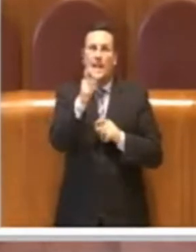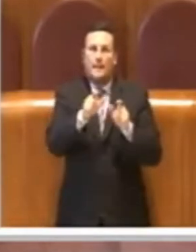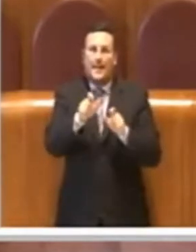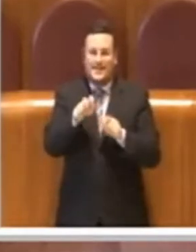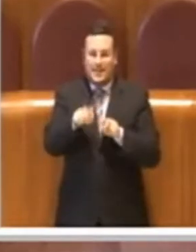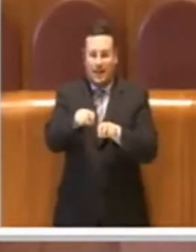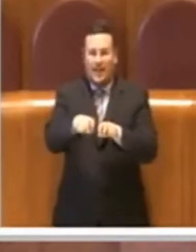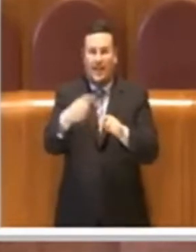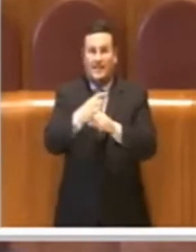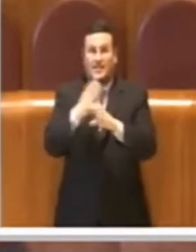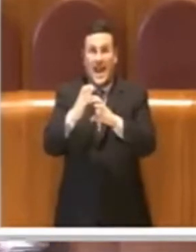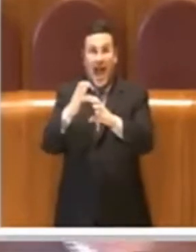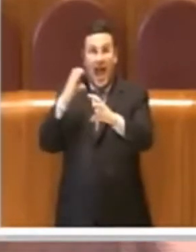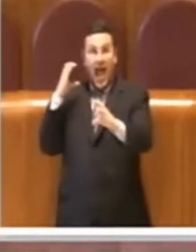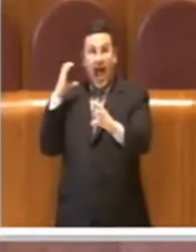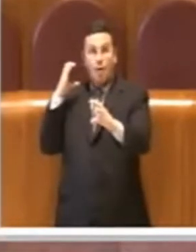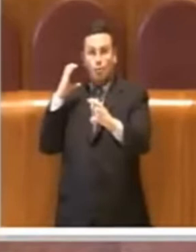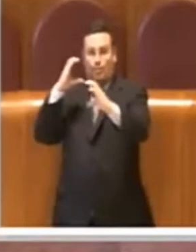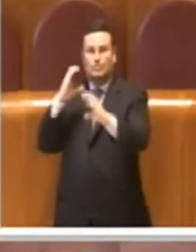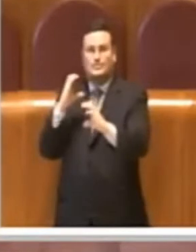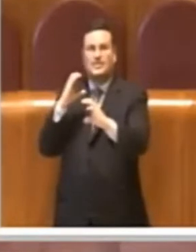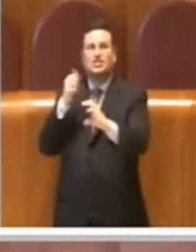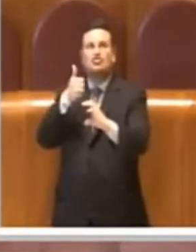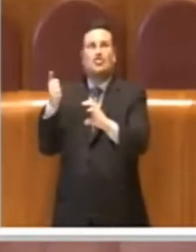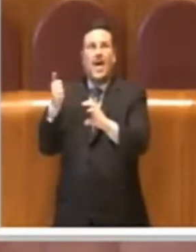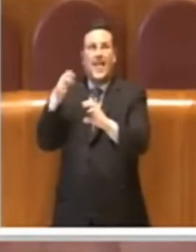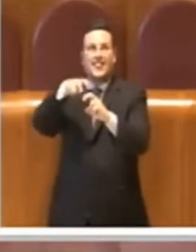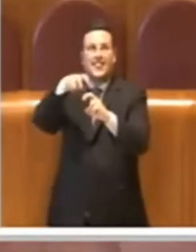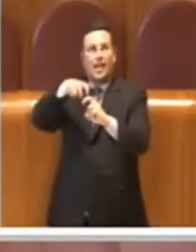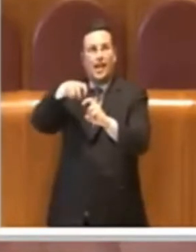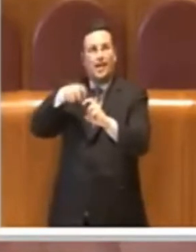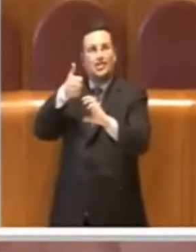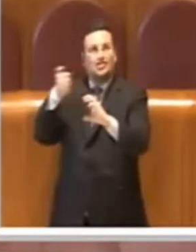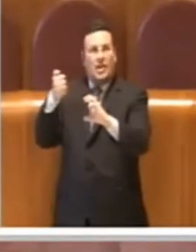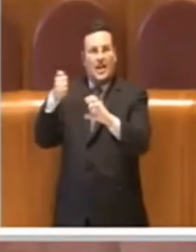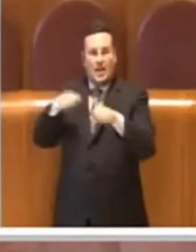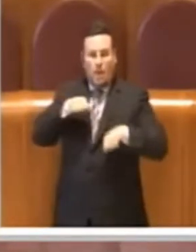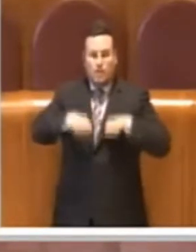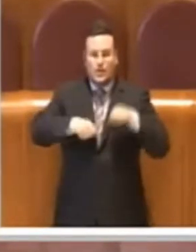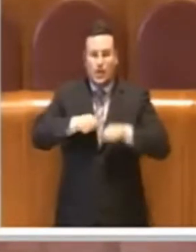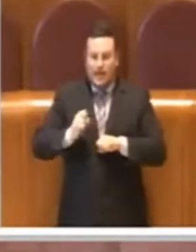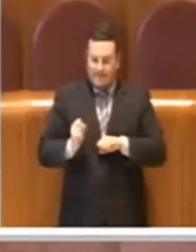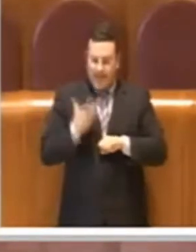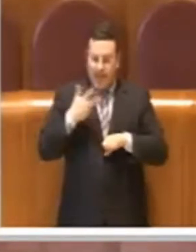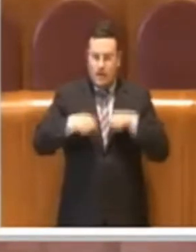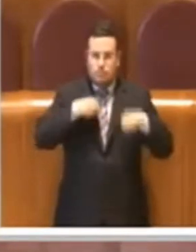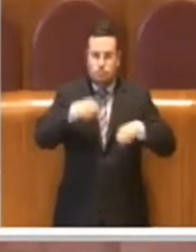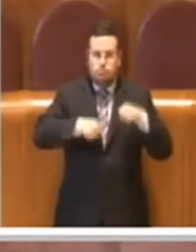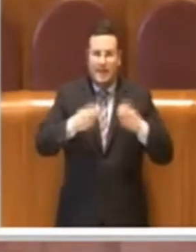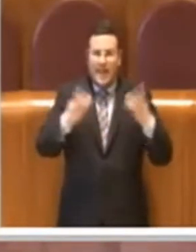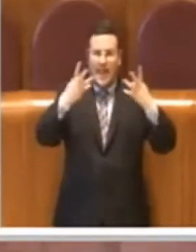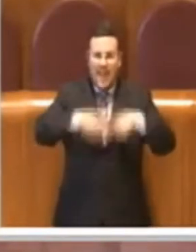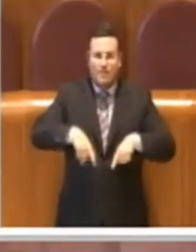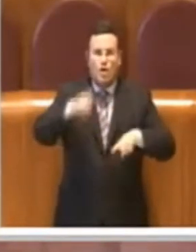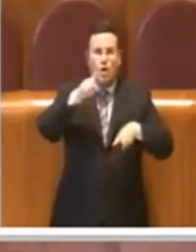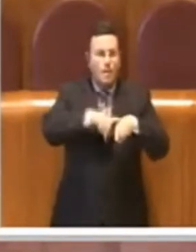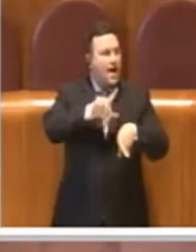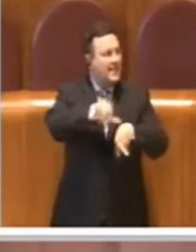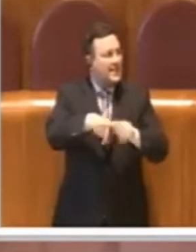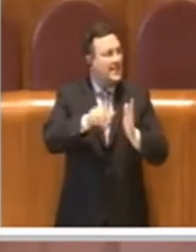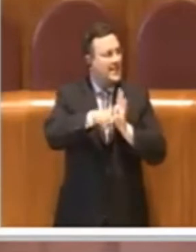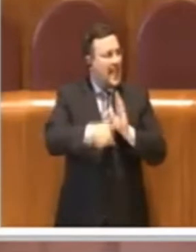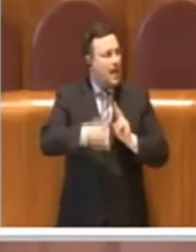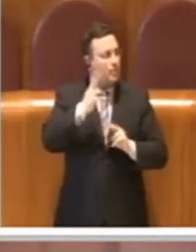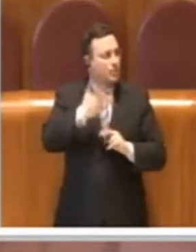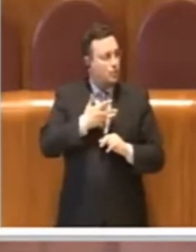un'autobus ne porta 100, a piedi e in bicicletta ci si sposta più rapidamente, in maniera più efficiente, si ha più tempo per